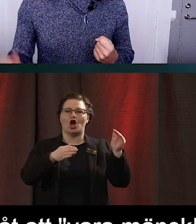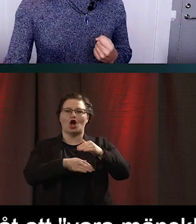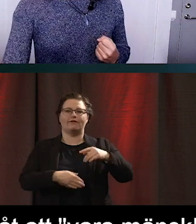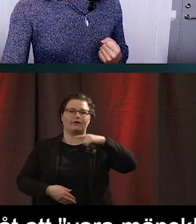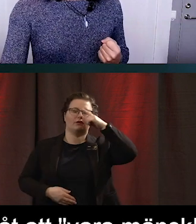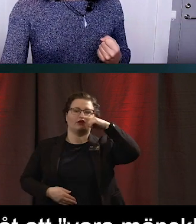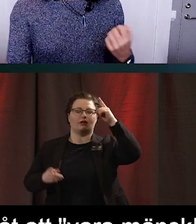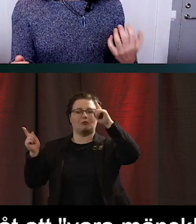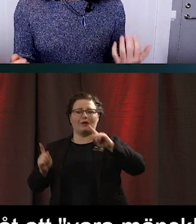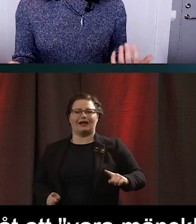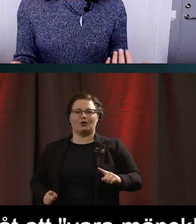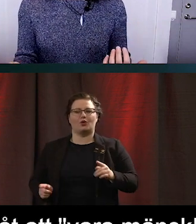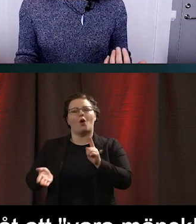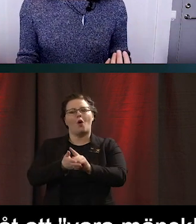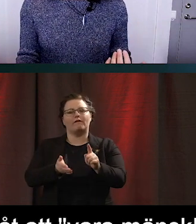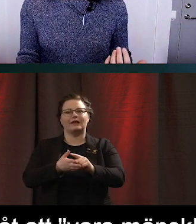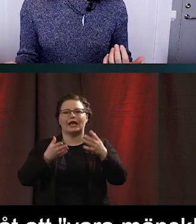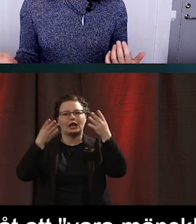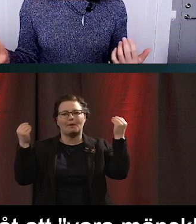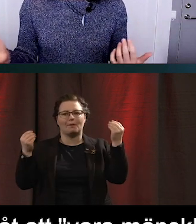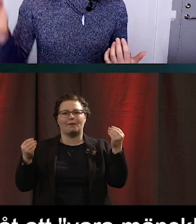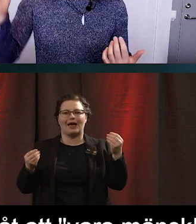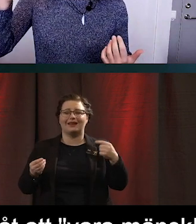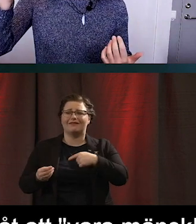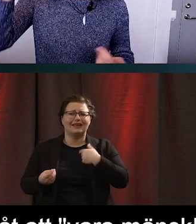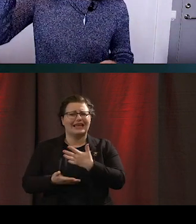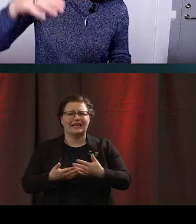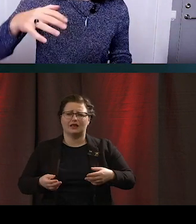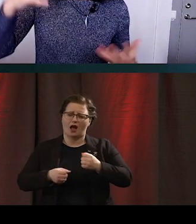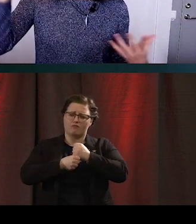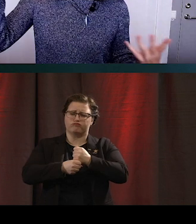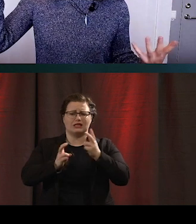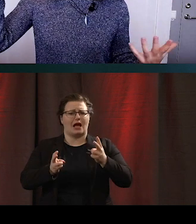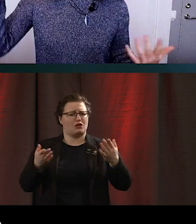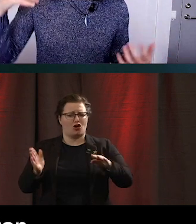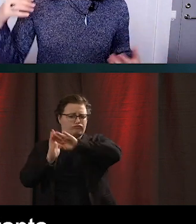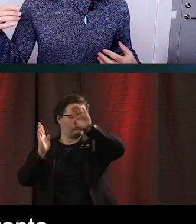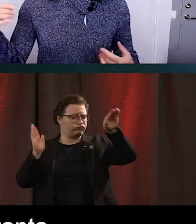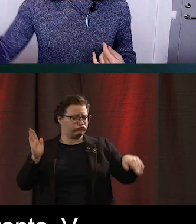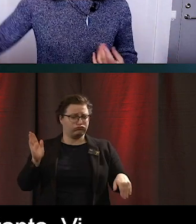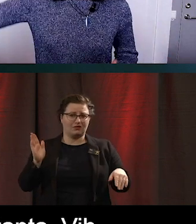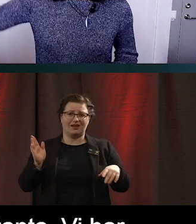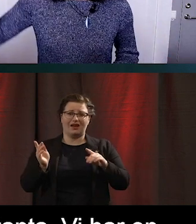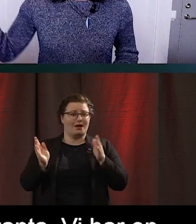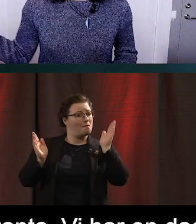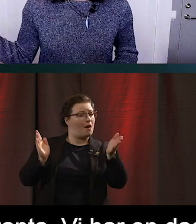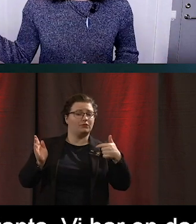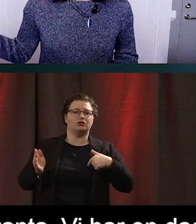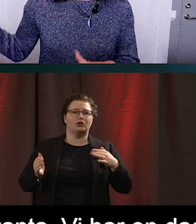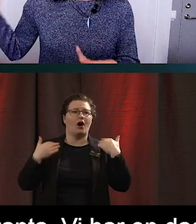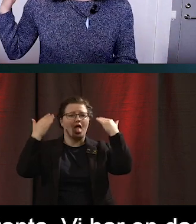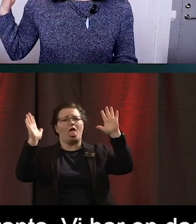Att vi är inte konstanta över dagen. Vi har en dagsform. Vi kan bli överväldigade. En stor emotionell